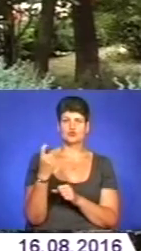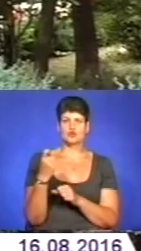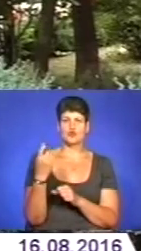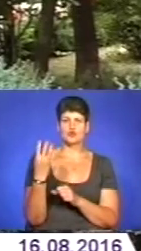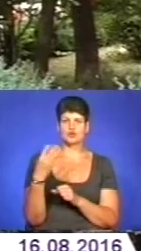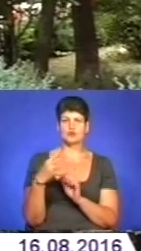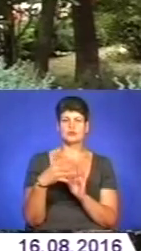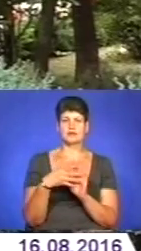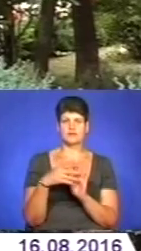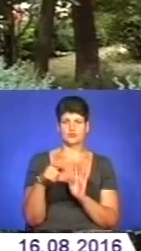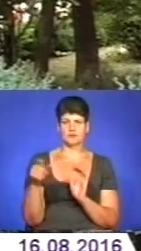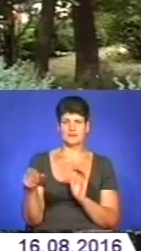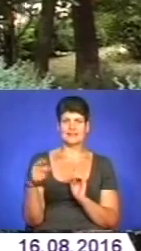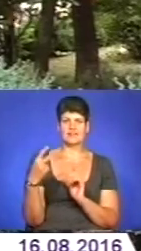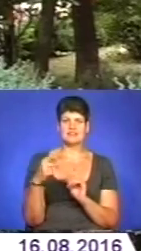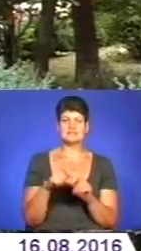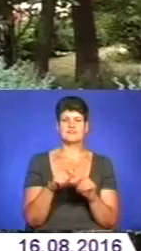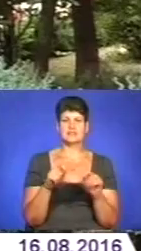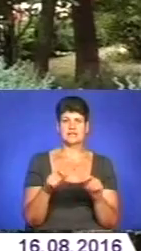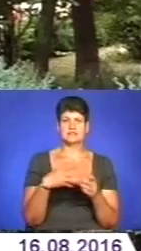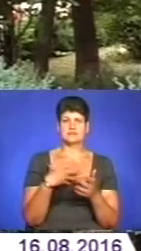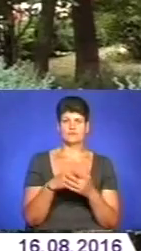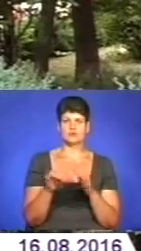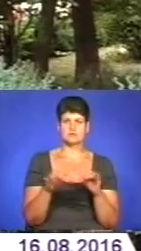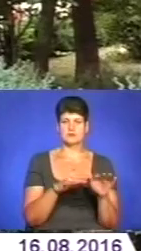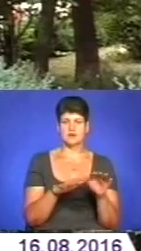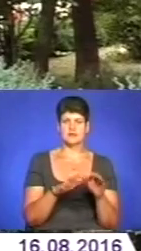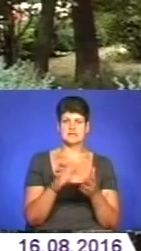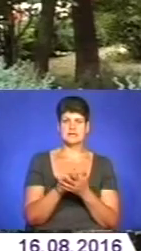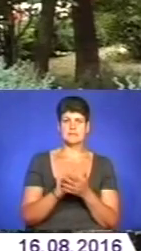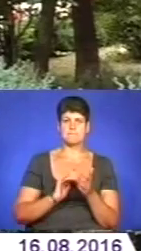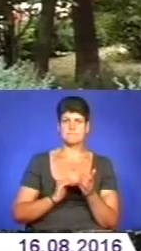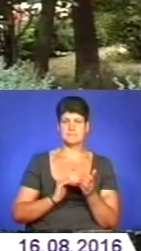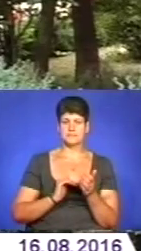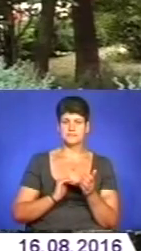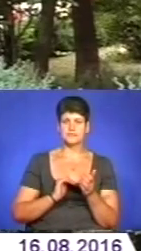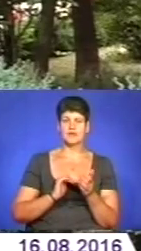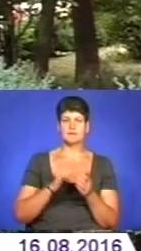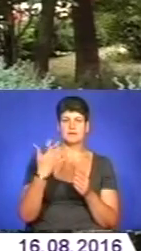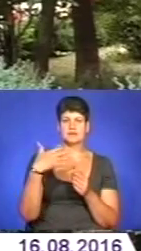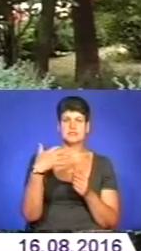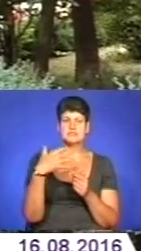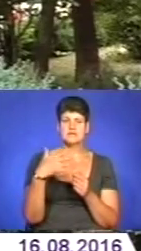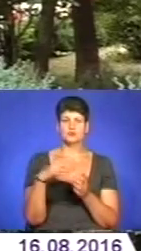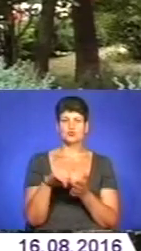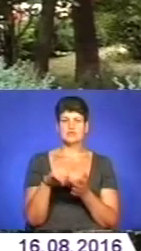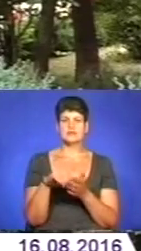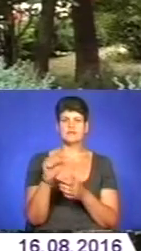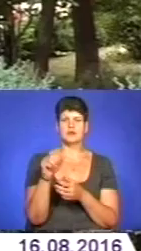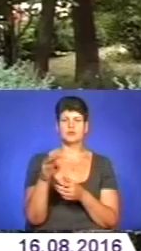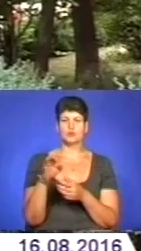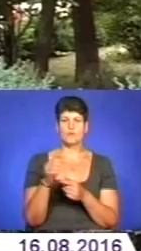-м. 20 з них відкрили власну справу, зайнялися підприємницькою діяльністю, 50 демобілізованих учасників АТО